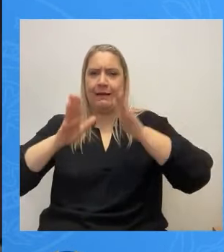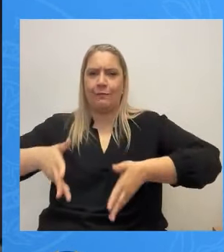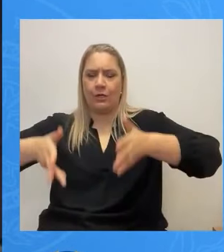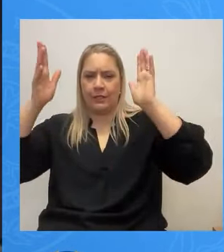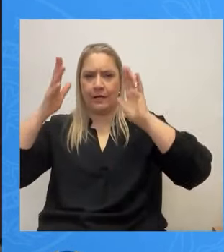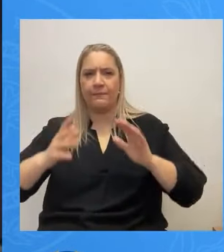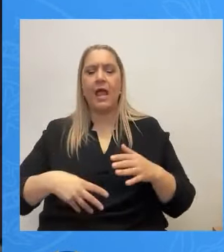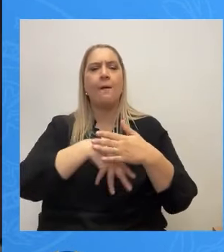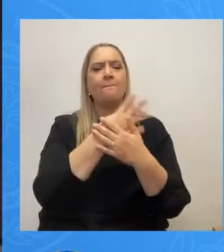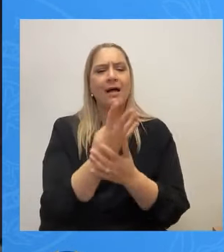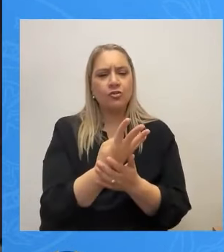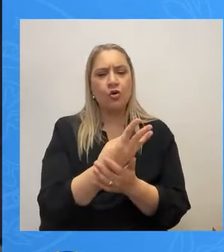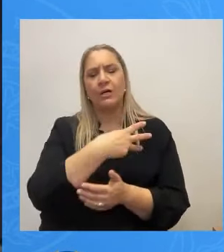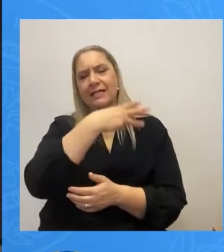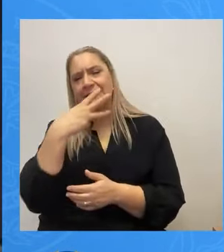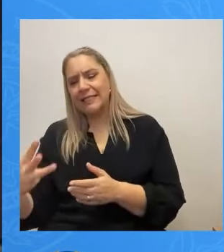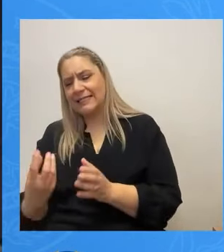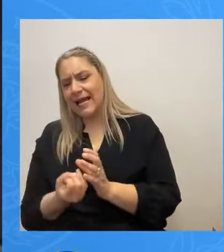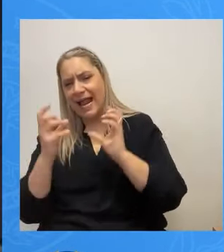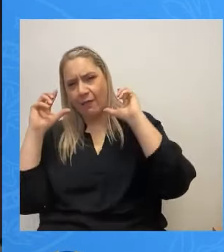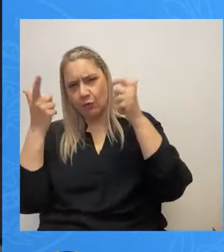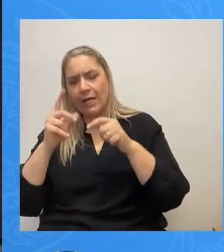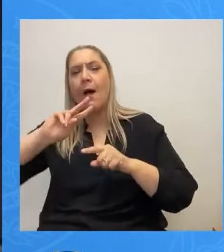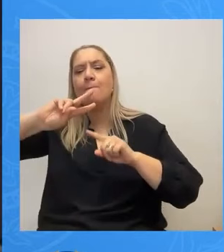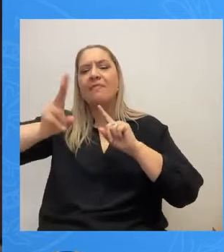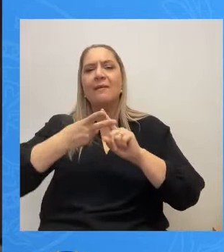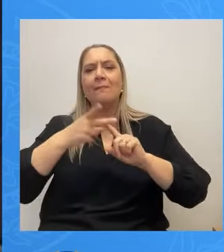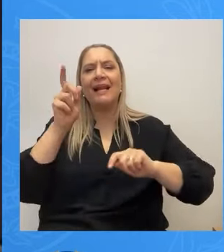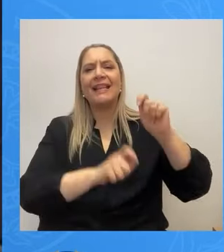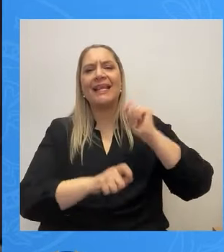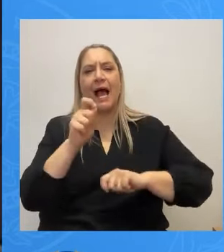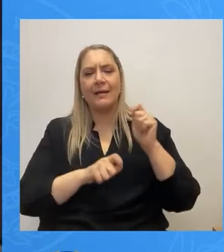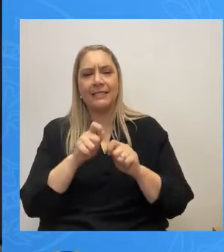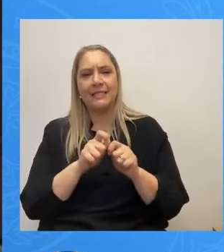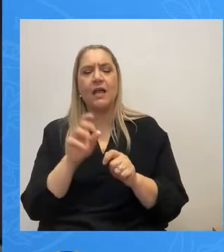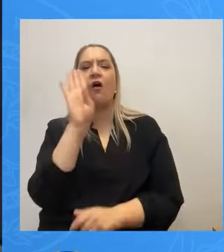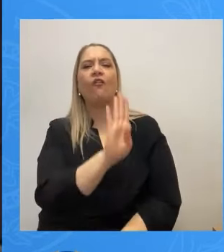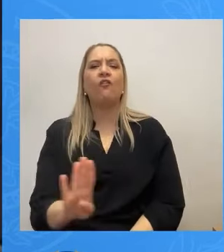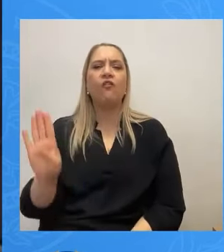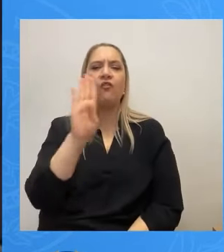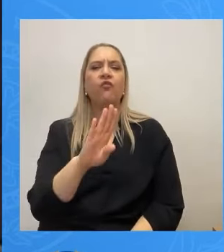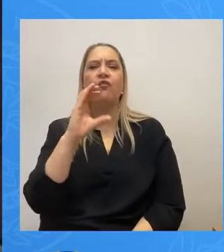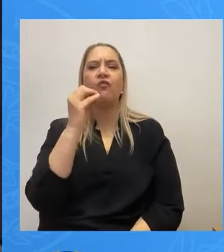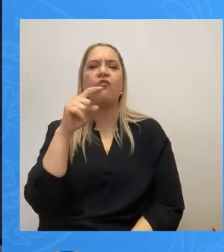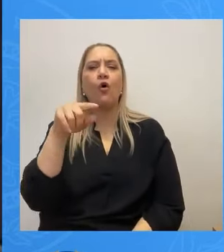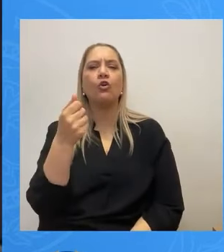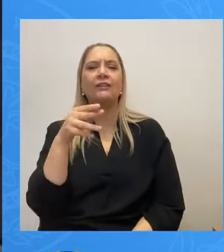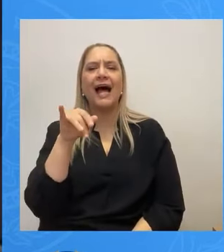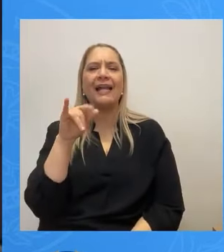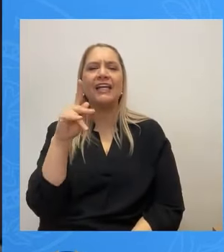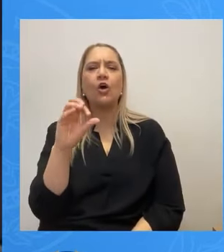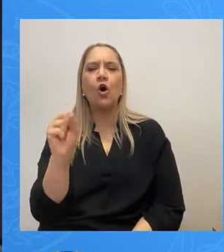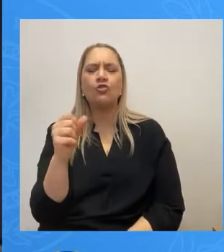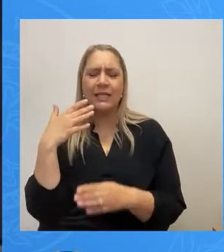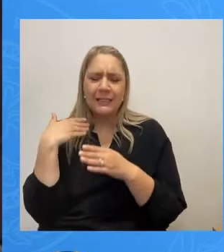δημοκρατίας Πασόκ-ΣΥΡΙΖΑ με τη διπλή ανάπλαση στο Βοτανικό. Αυτή είναι η πίσνα. Αυτά είναι τα χιλιάδες τετραγωνικά